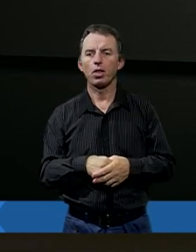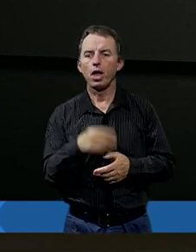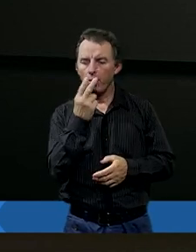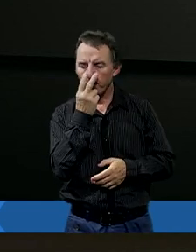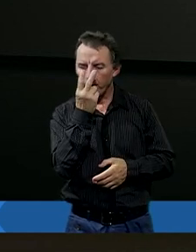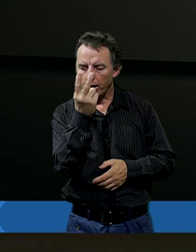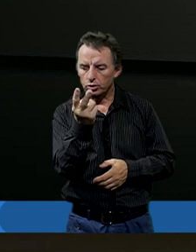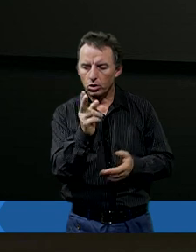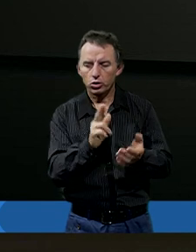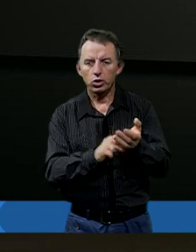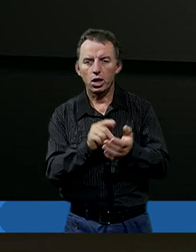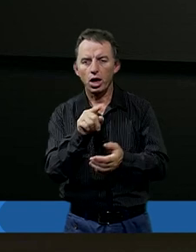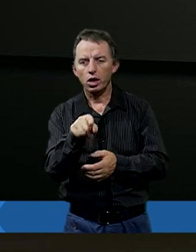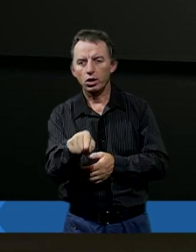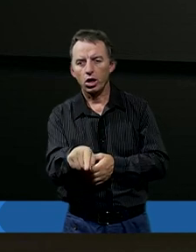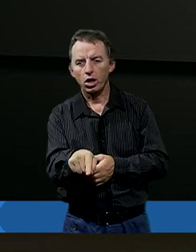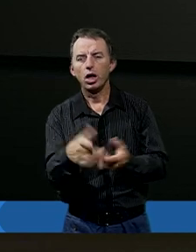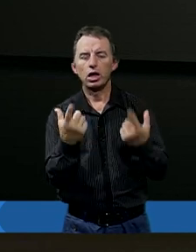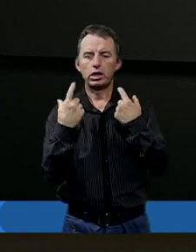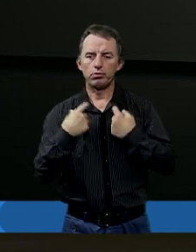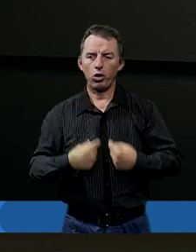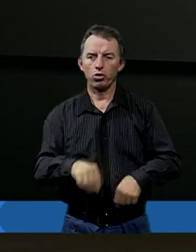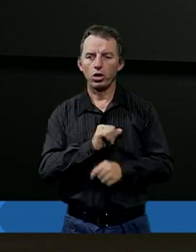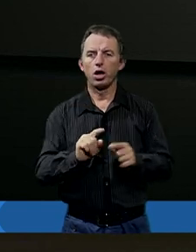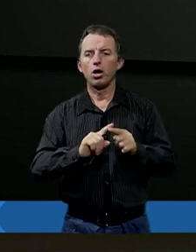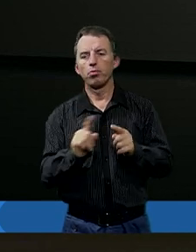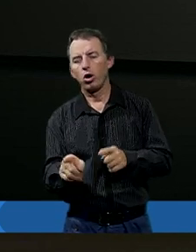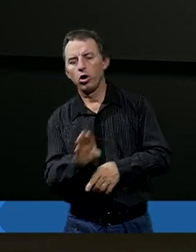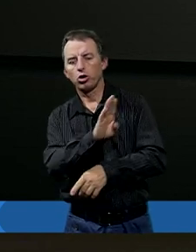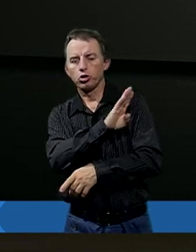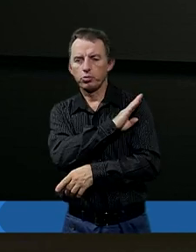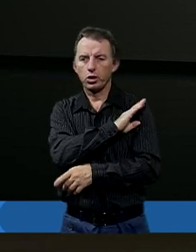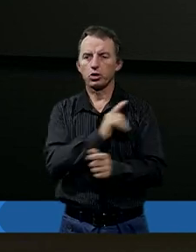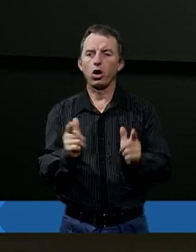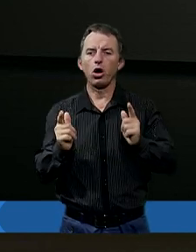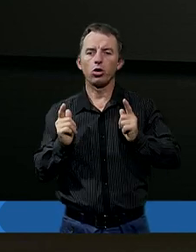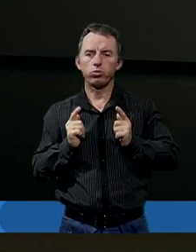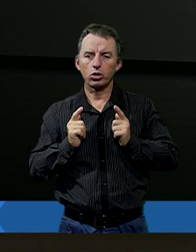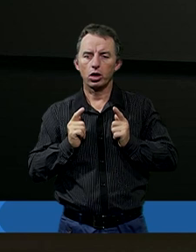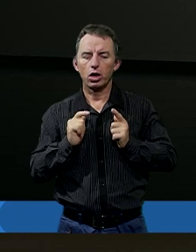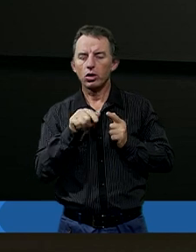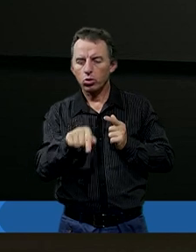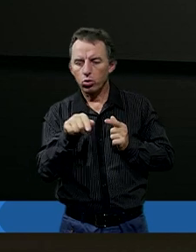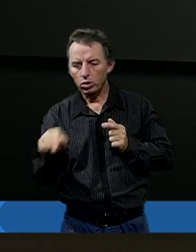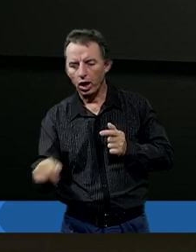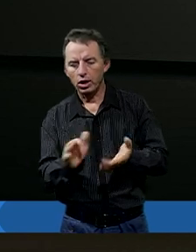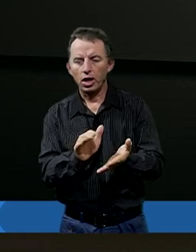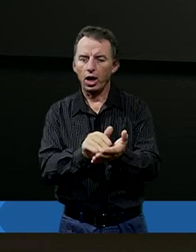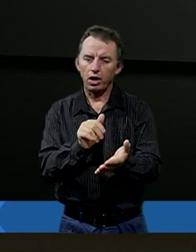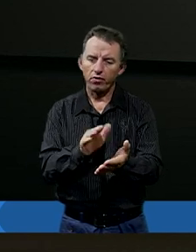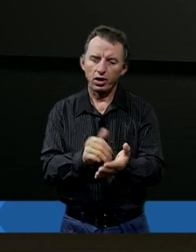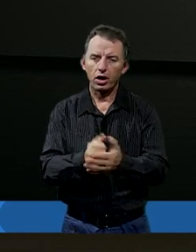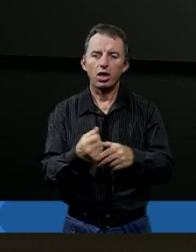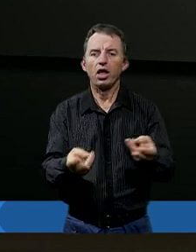Patrząc na to, on spodziewał się po śmierci odpoczynku. I tutaj jest niezwykle też